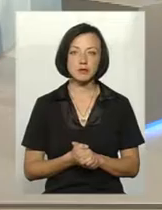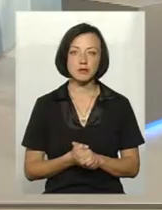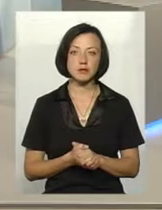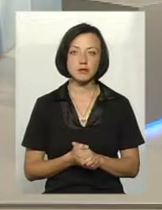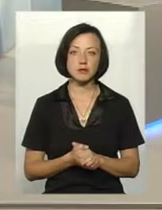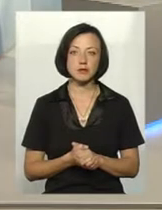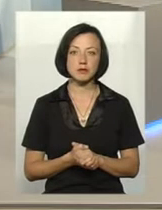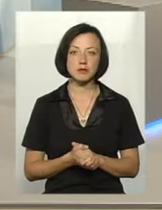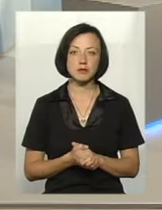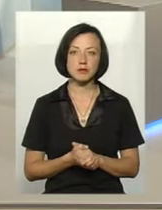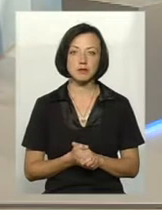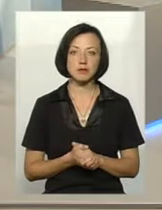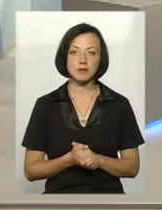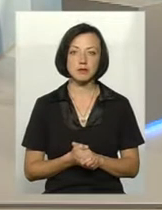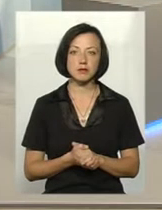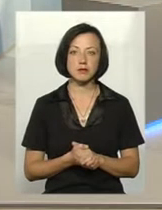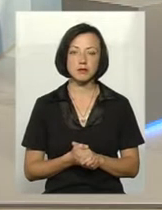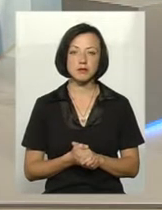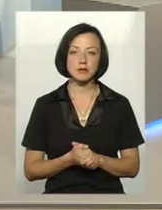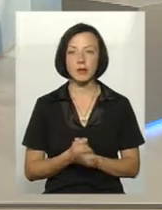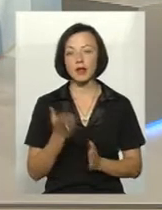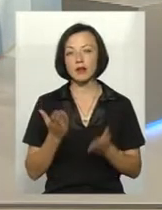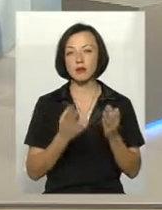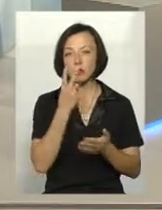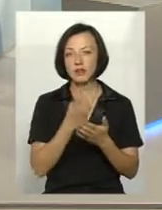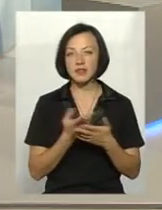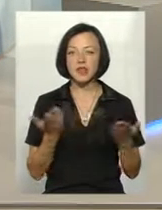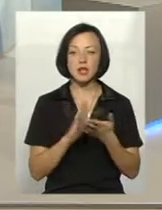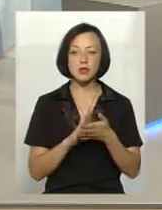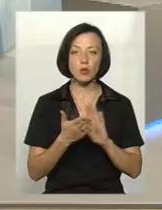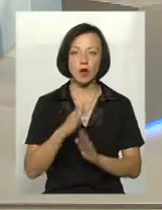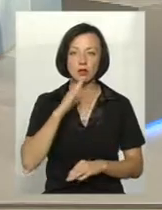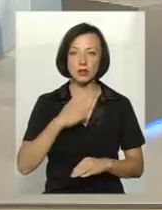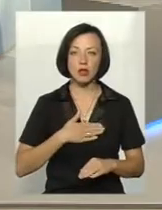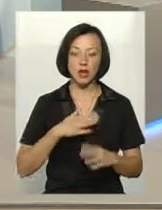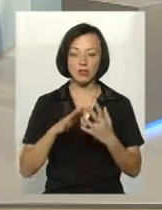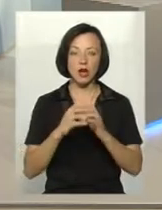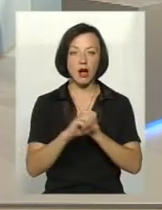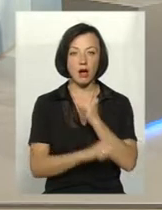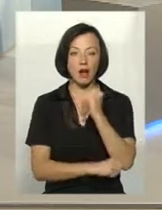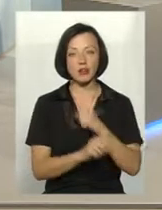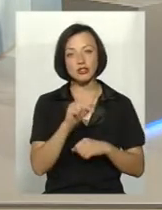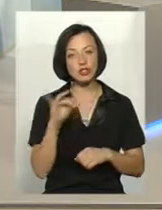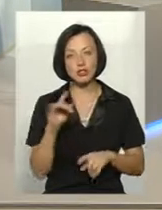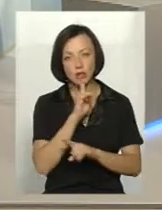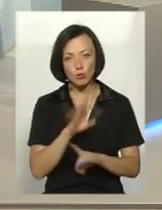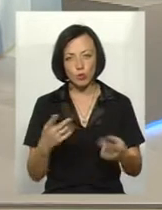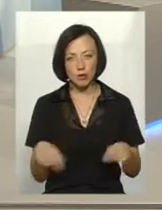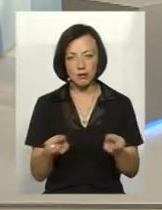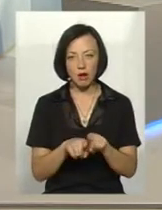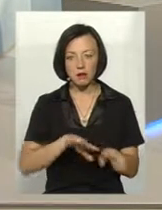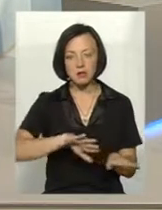те, в якій ситуації наші аграрії, чи не стане так, що після